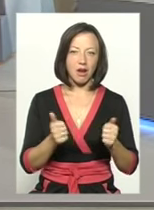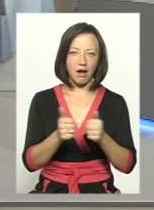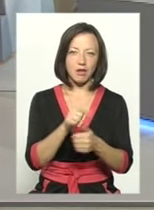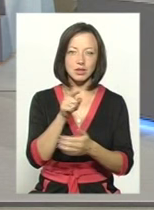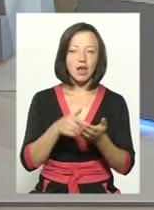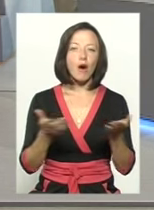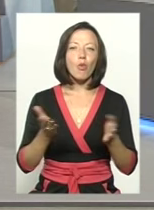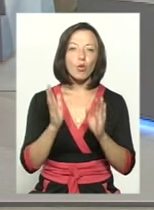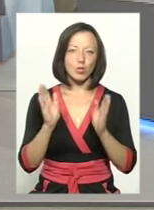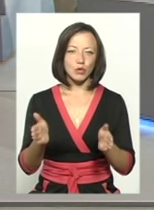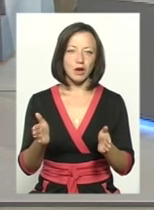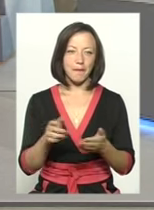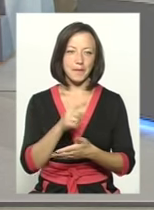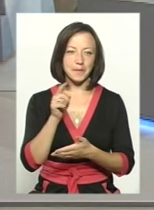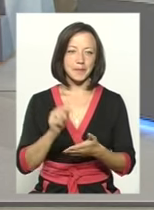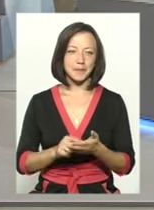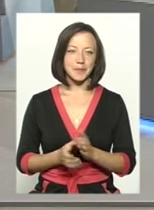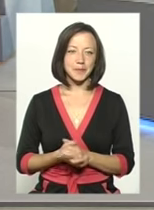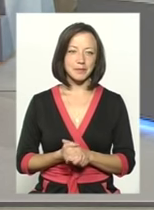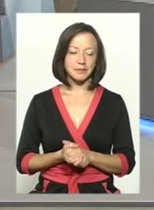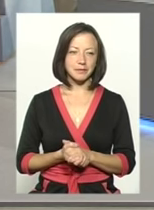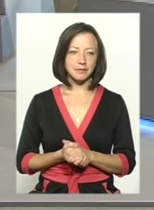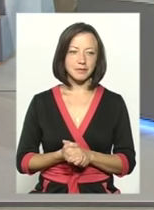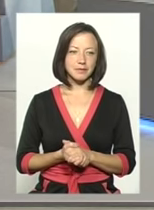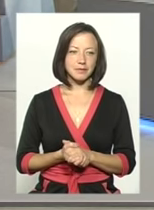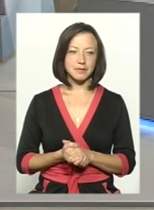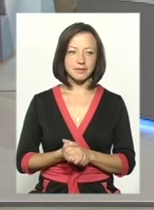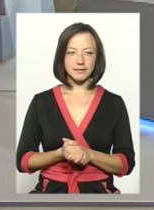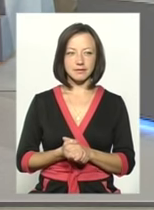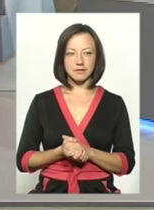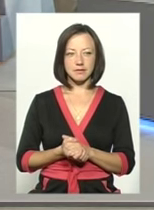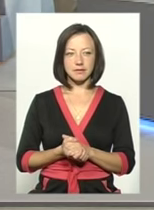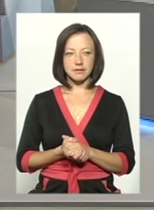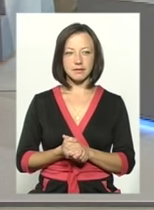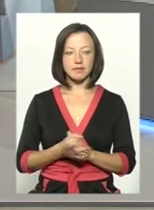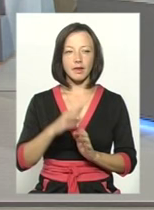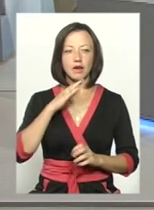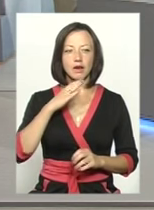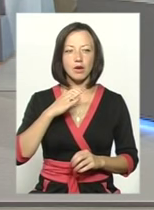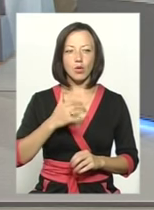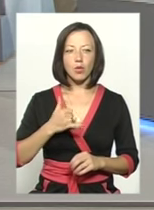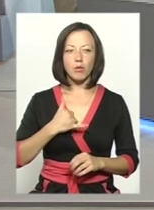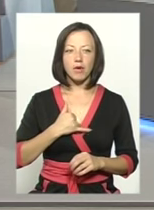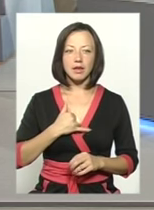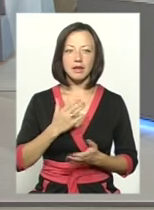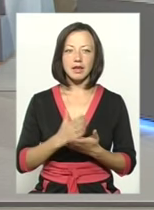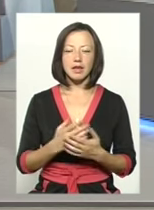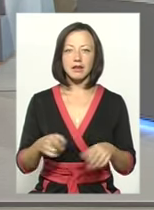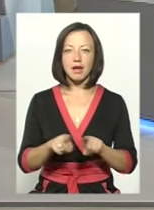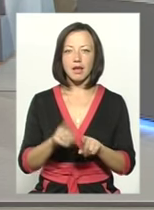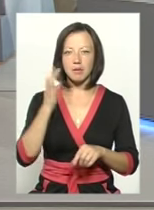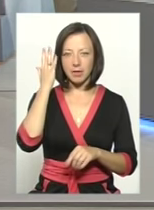Якою вона буде? Будь ласка, Керім. Ну, перш за все, у мене є такі мрії стосовно моєї галузі.